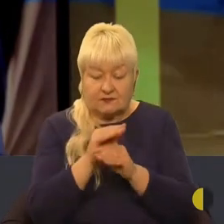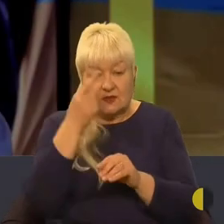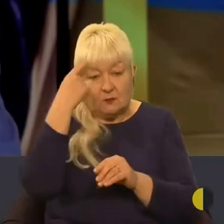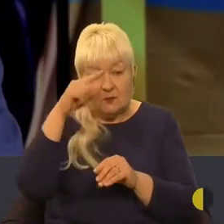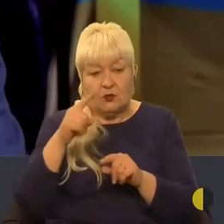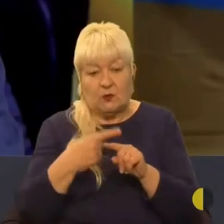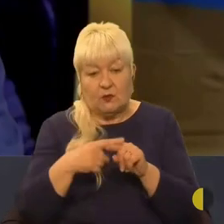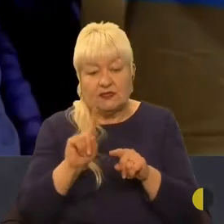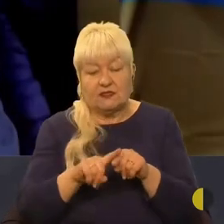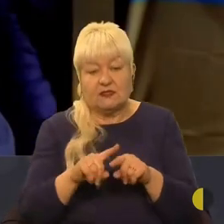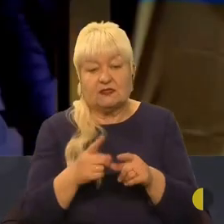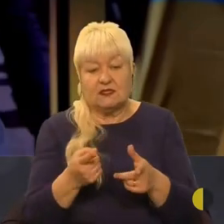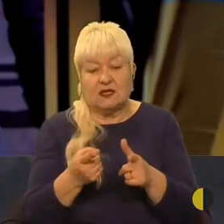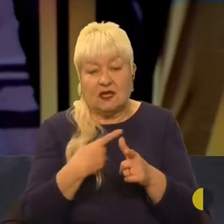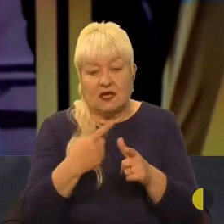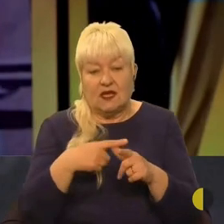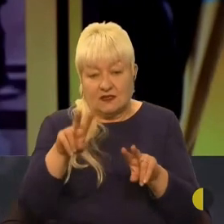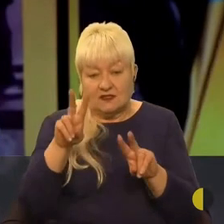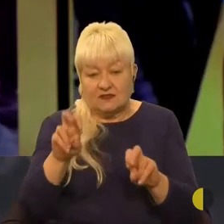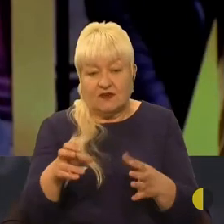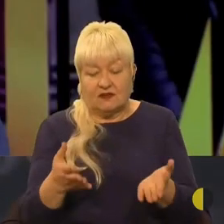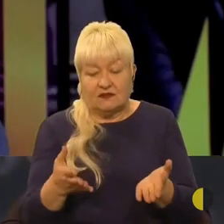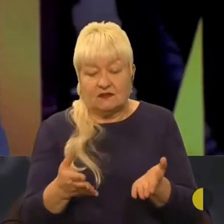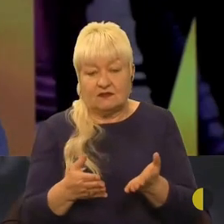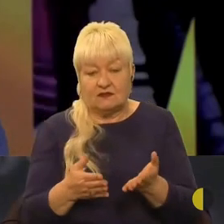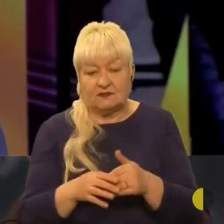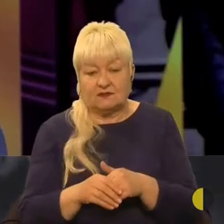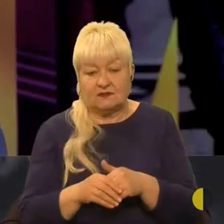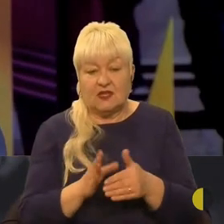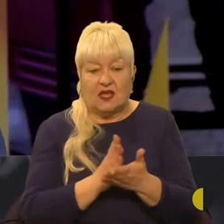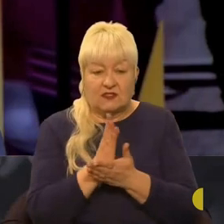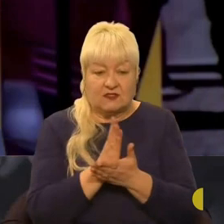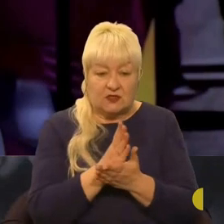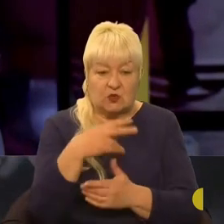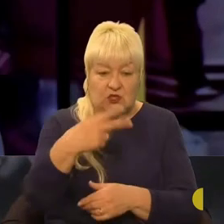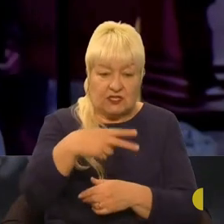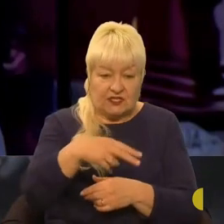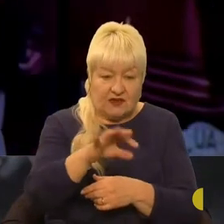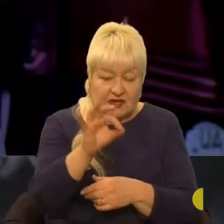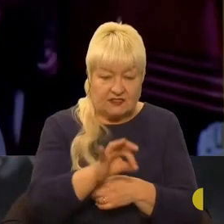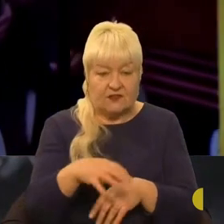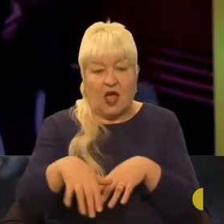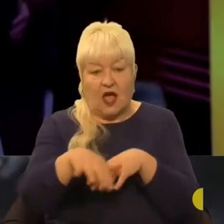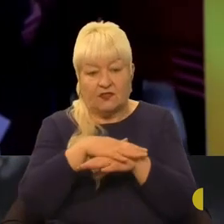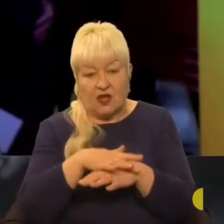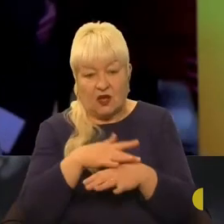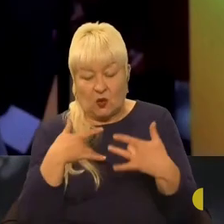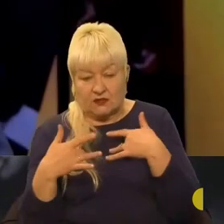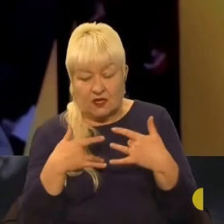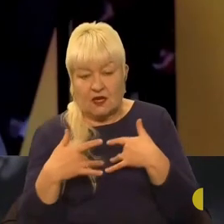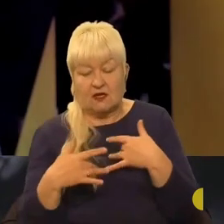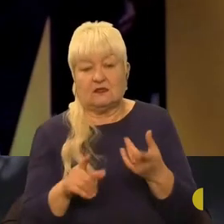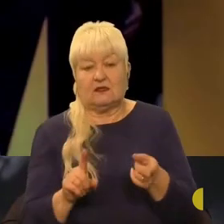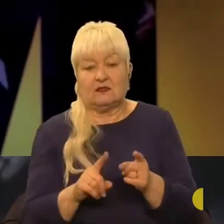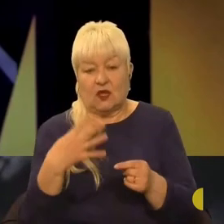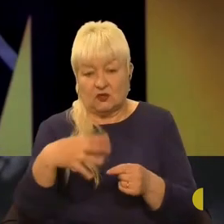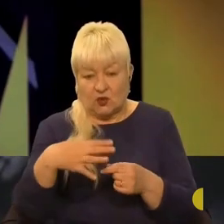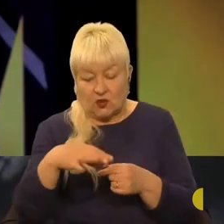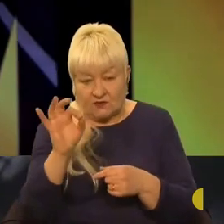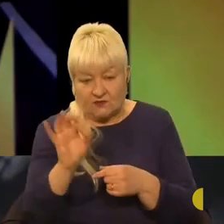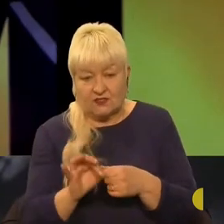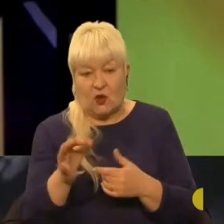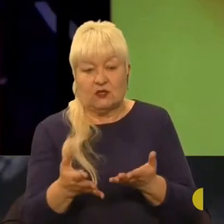звання, які мали заслужені артист. 20 відчотків доплати, народний артист був більше, він працював 40